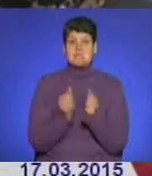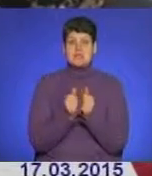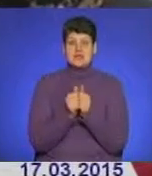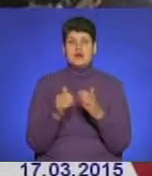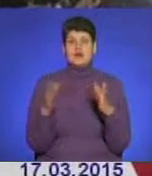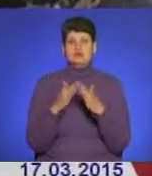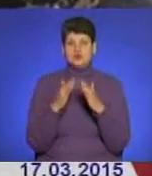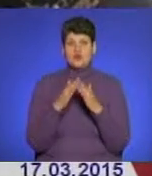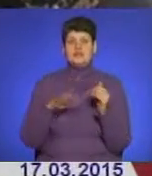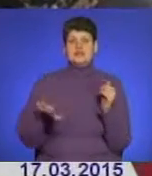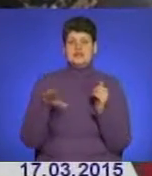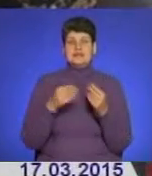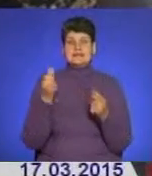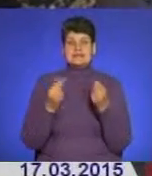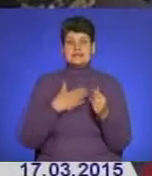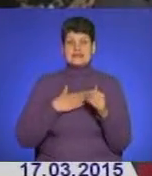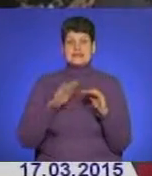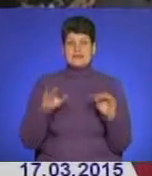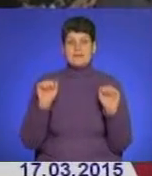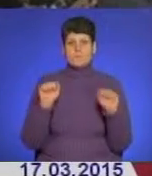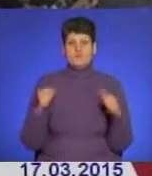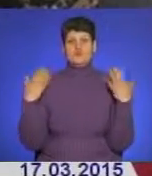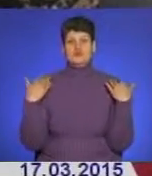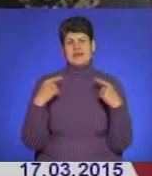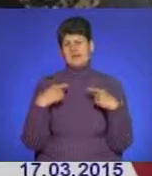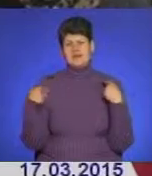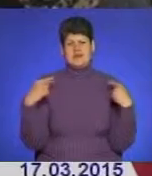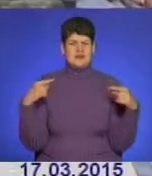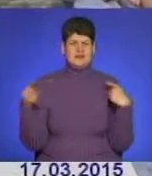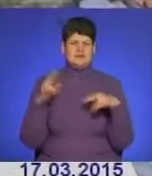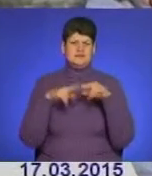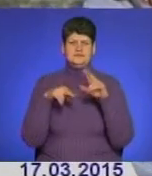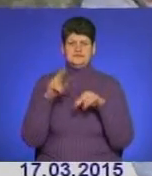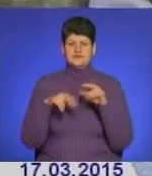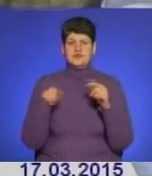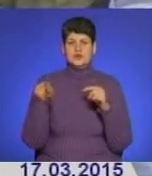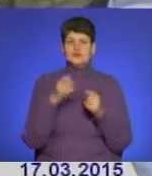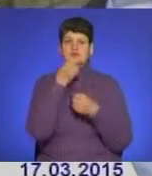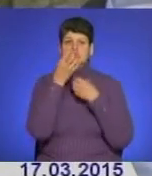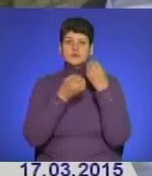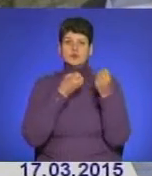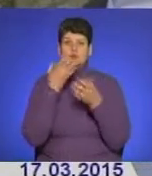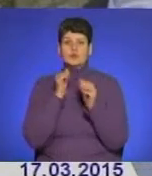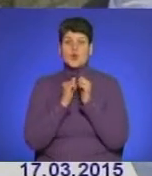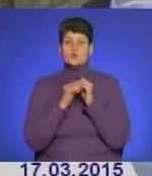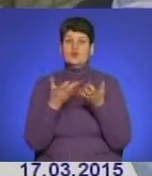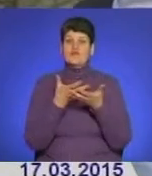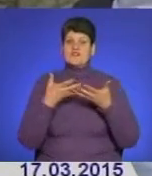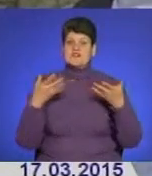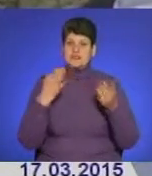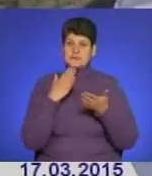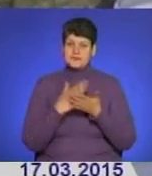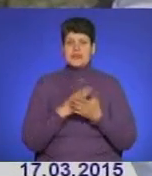сквер, де граються наші діти, де люди можуть відпочивати, а не різні комерційні будови. Клумби тут кожної весни, і